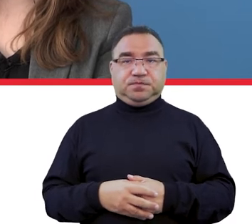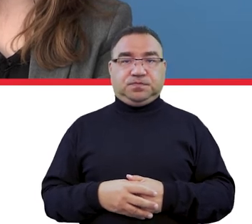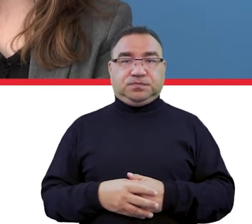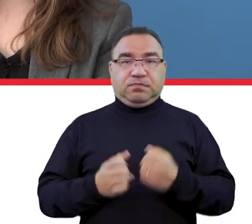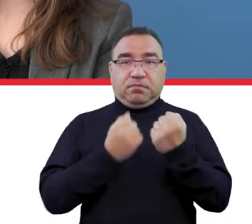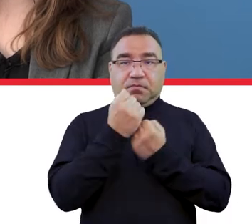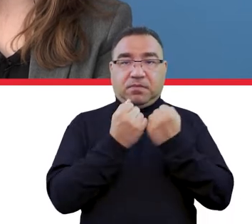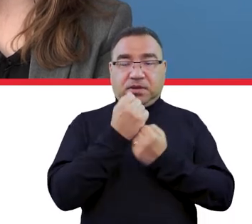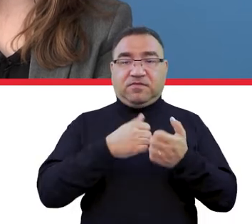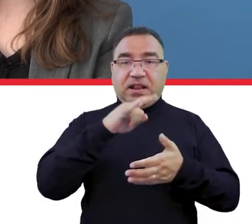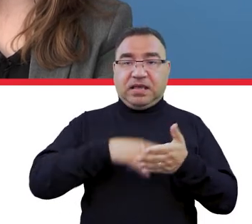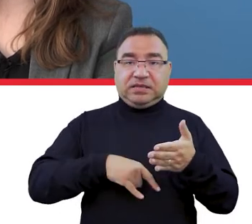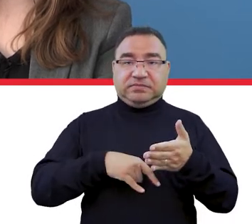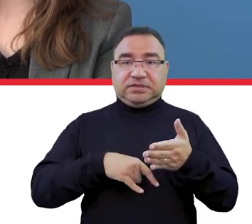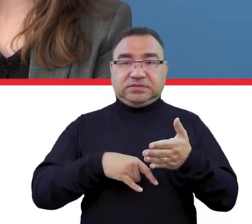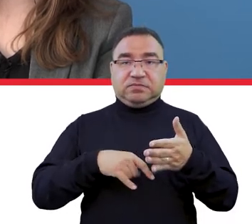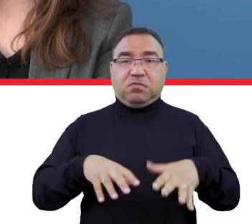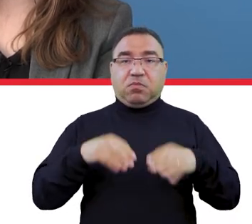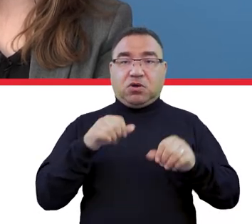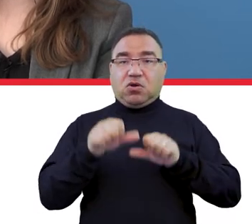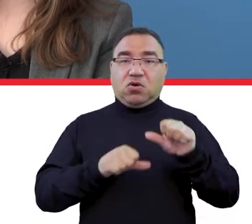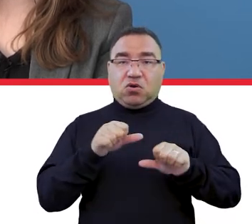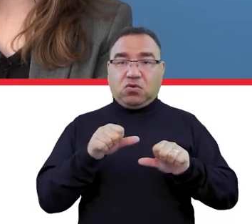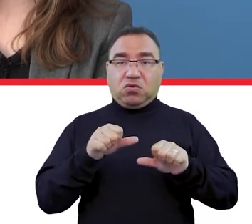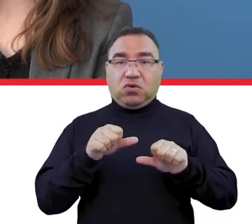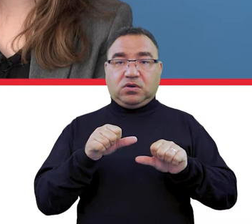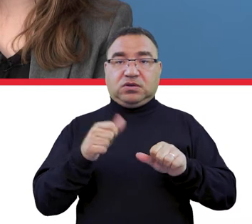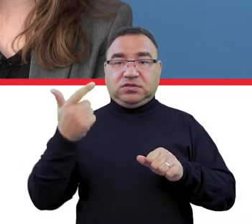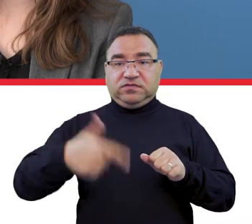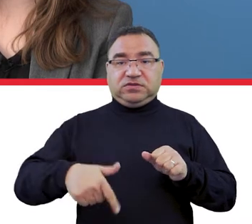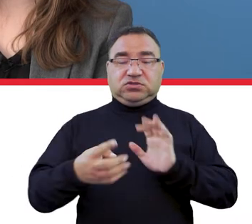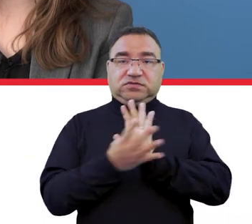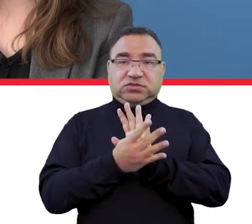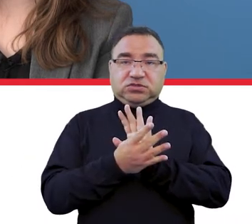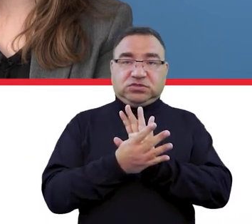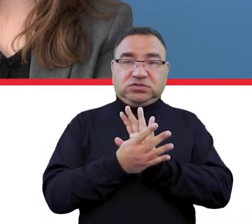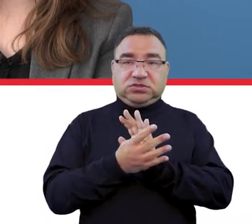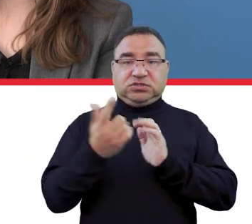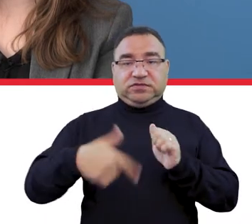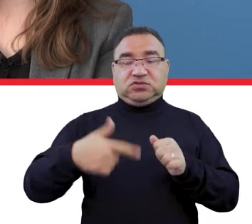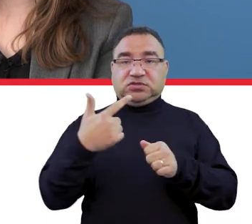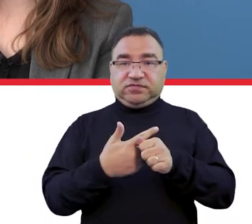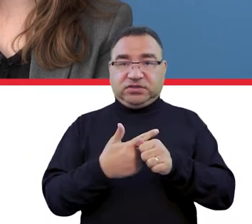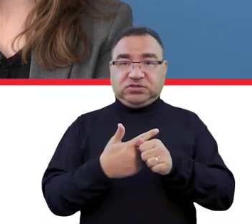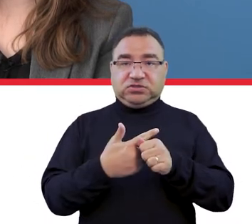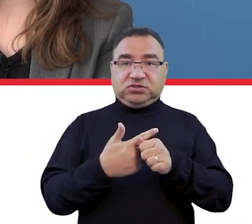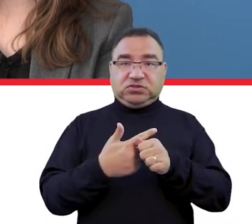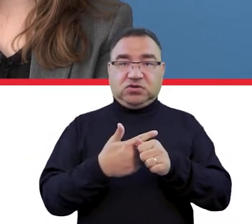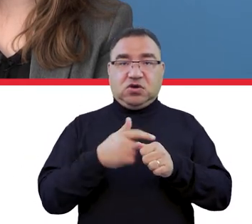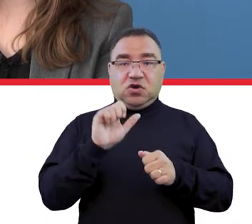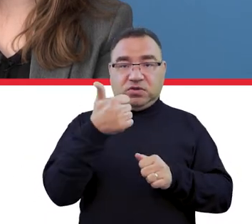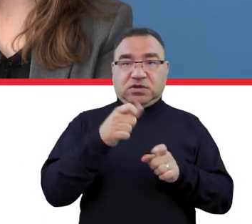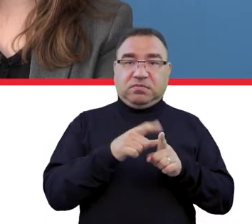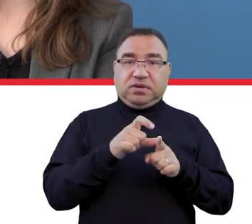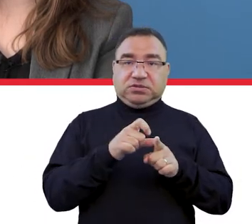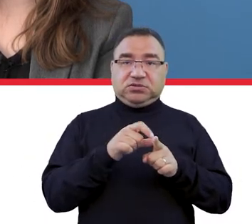Papierowe legitymacje studenckie z początkiem roku akademickiego 2019-2020, czyli od 1